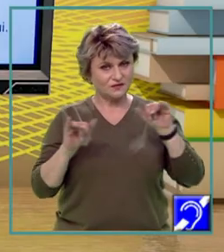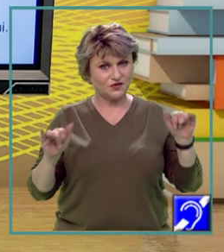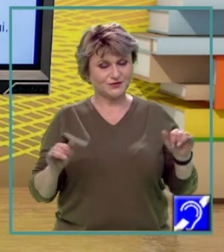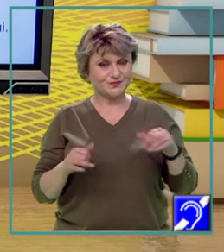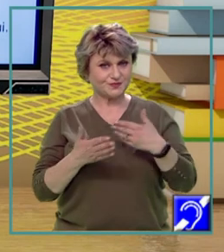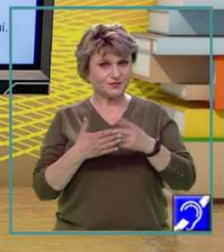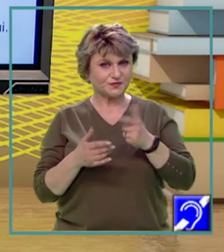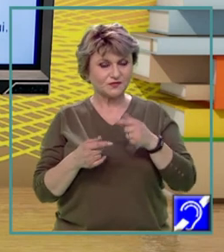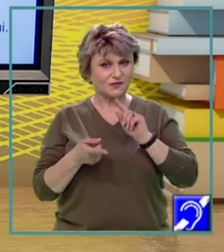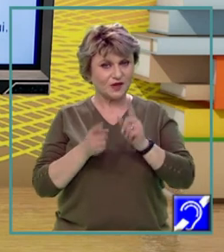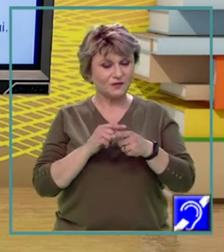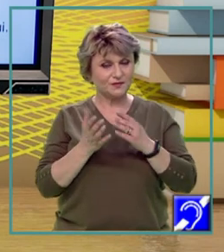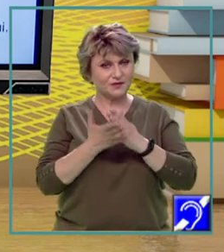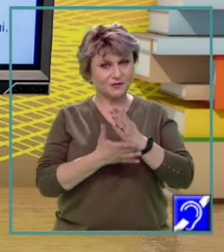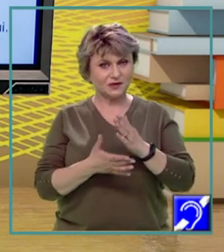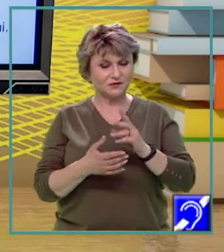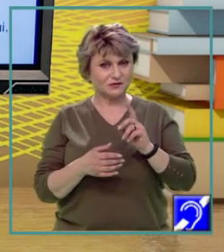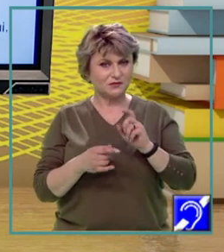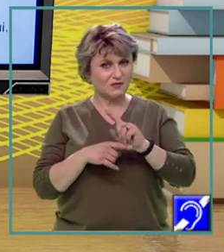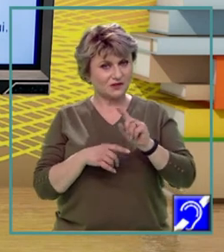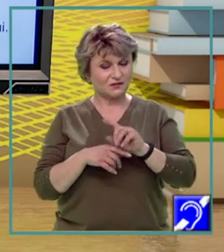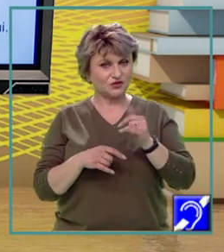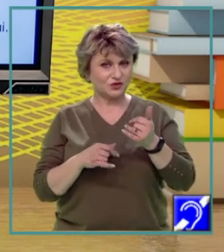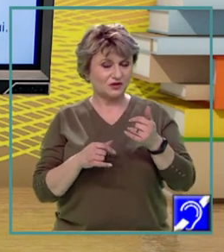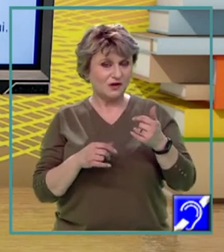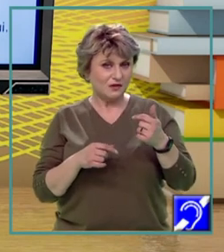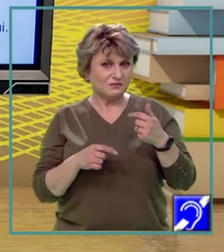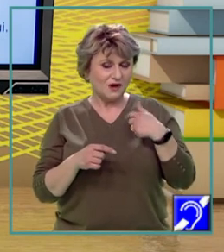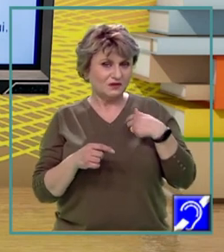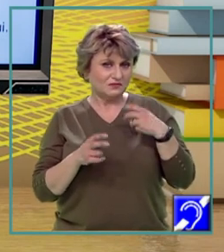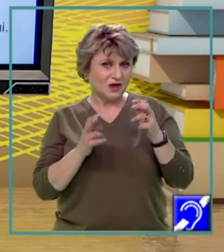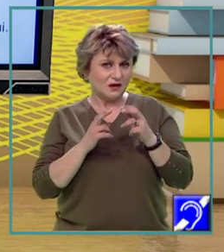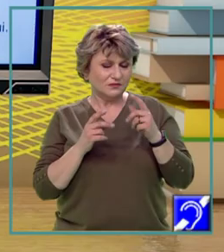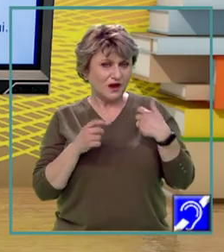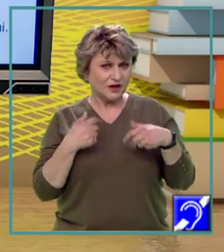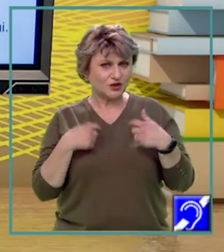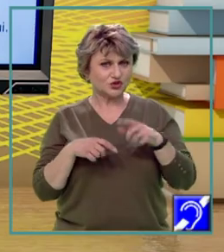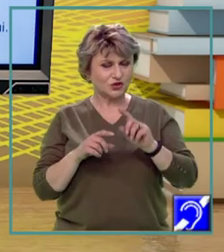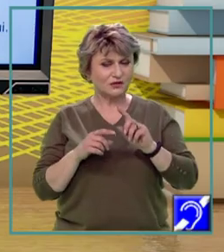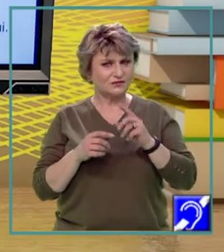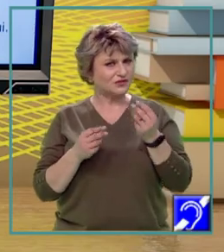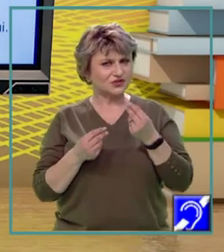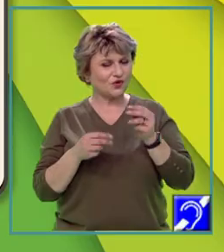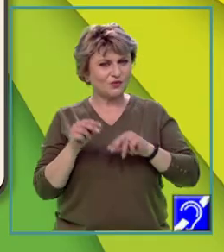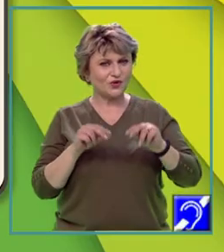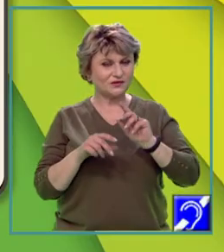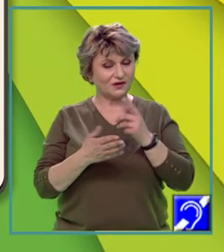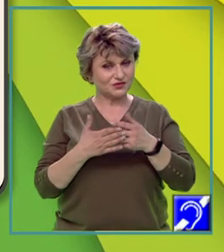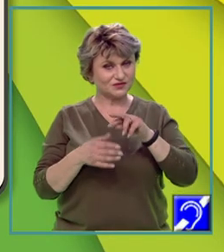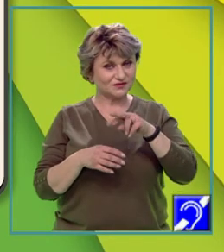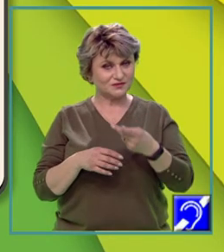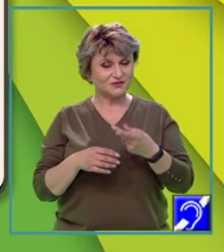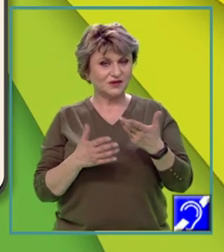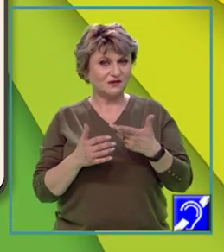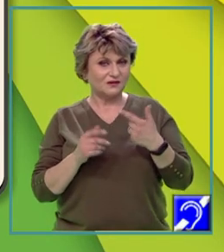datorită schimbului permanent de materie și energie între principalele componente. Acest schimb stă la